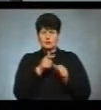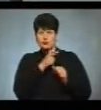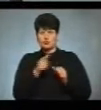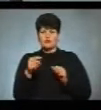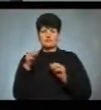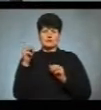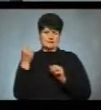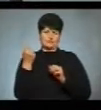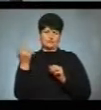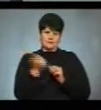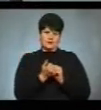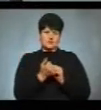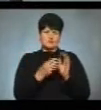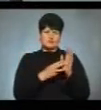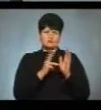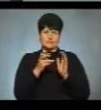квітня до сьогодні.